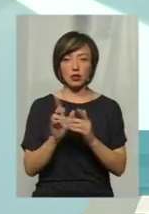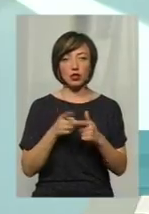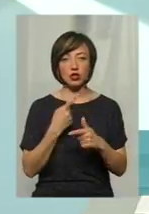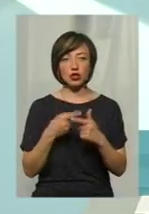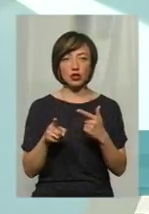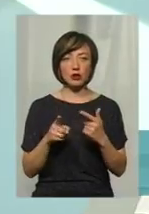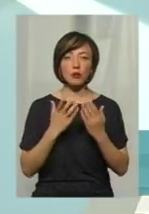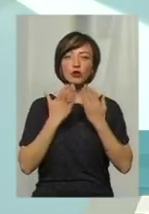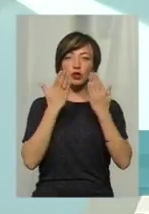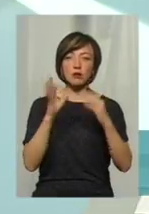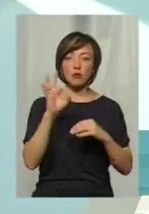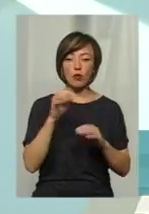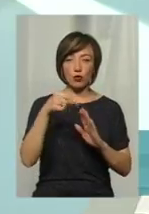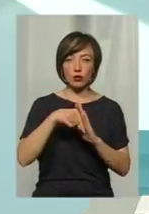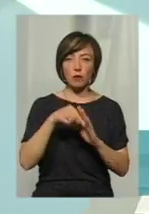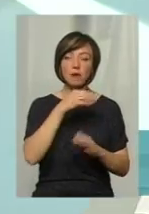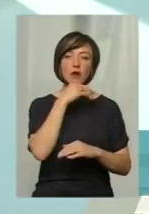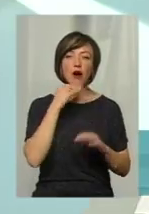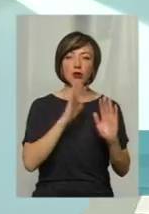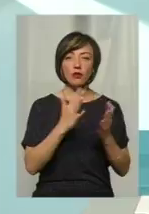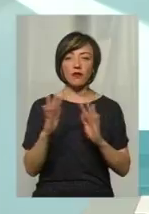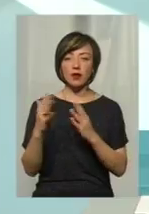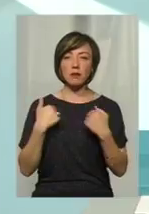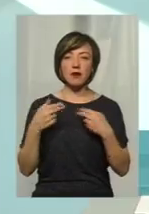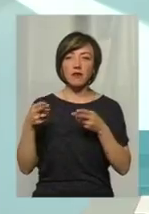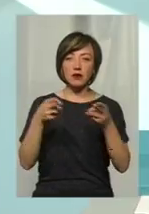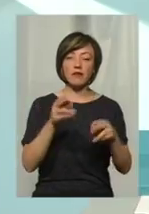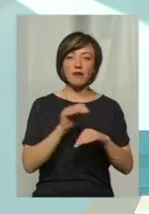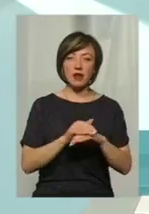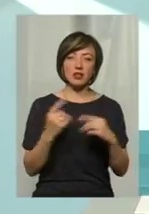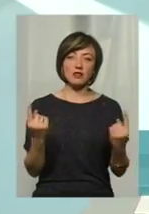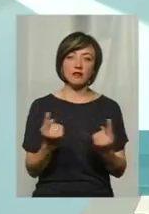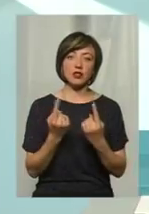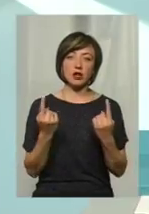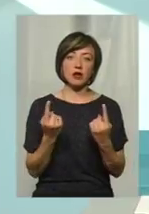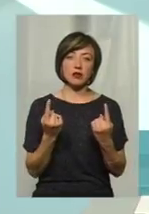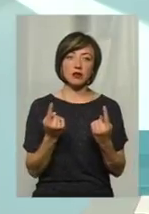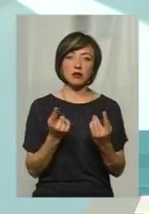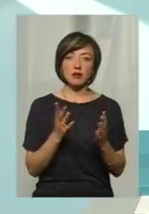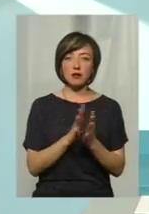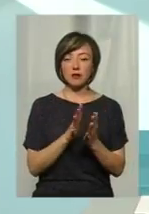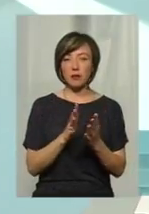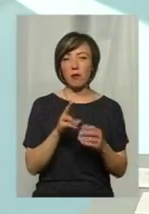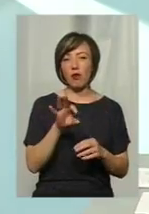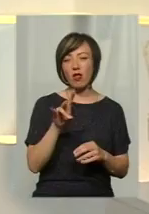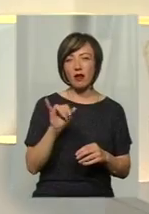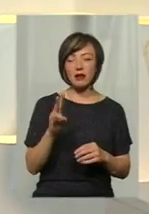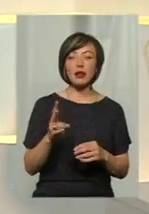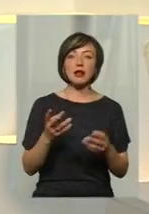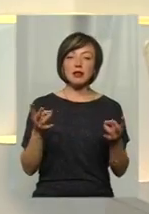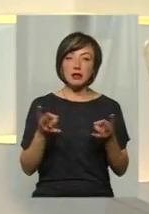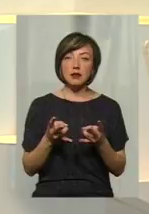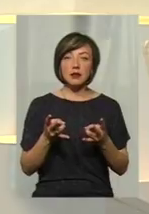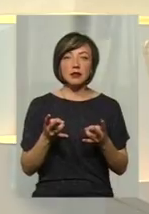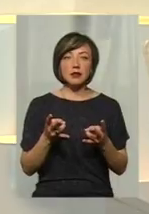прочитати про нього. Тому що багато випадків ми виїжджаємо, виявляється, це просто звичайний там якійсь забур'яненість. Тобто ви говорите про те, що